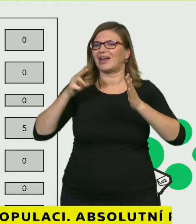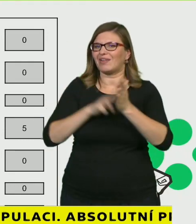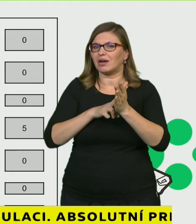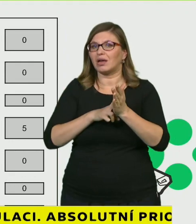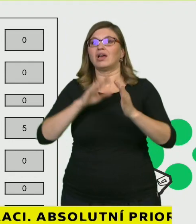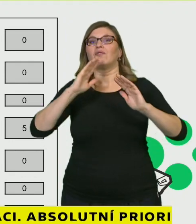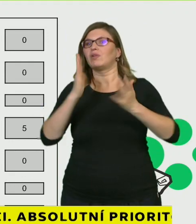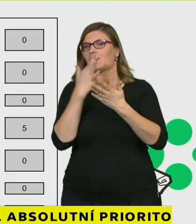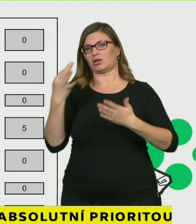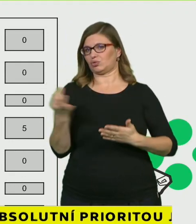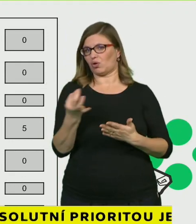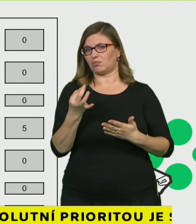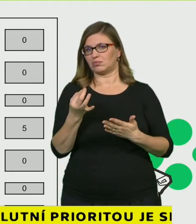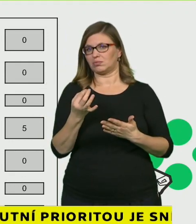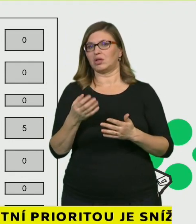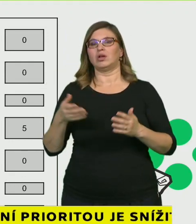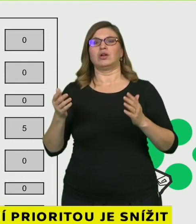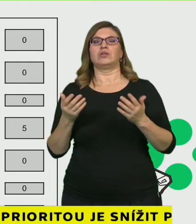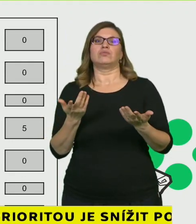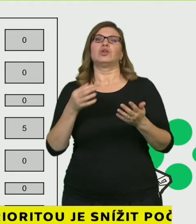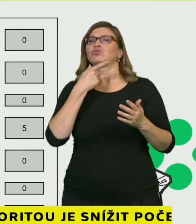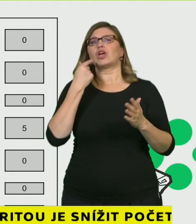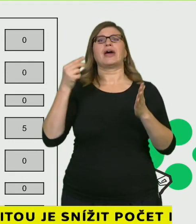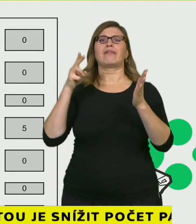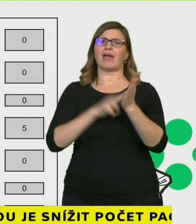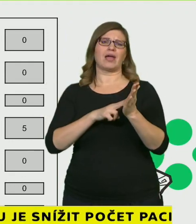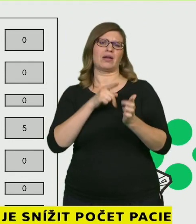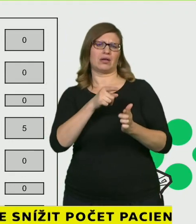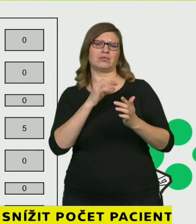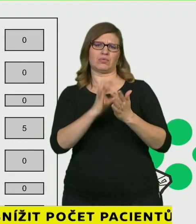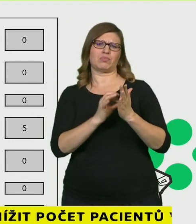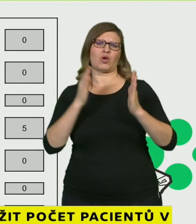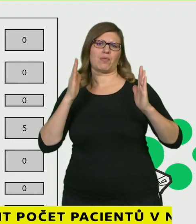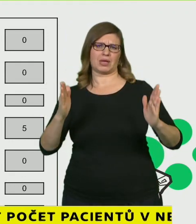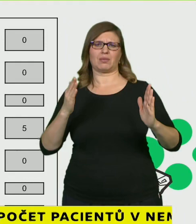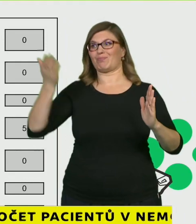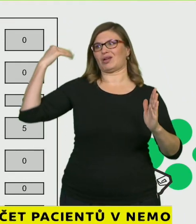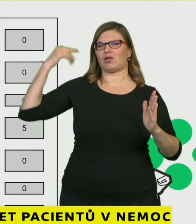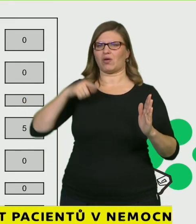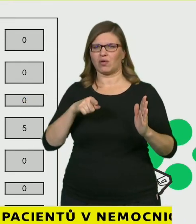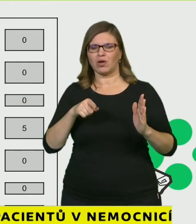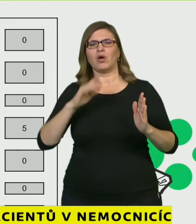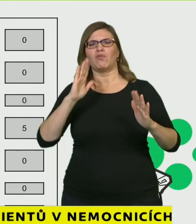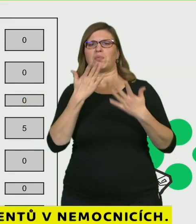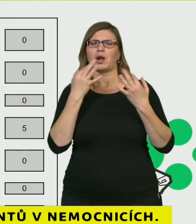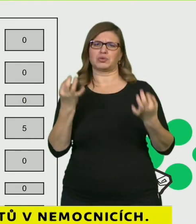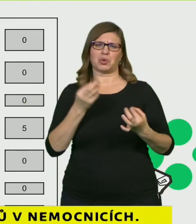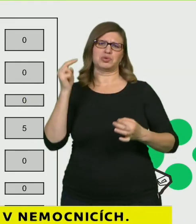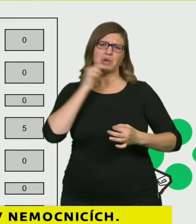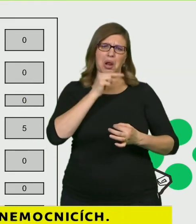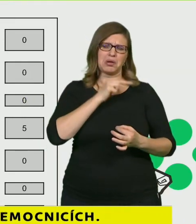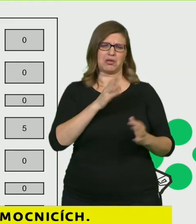Rizikové skóre by bylo nízké, pět. Byl by malý počet pozitivně diagnostikovaných i malý počet seniorů.